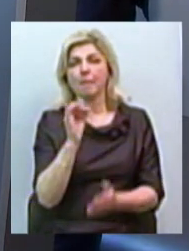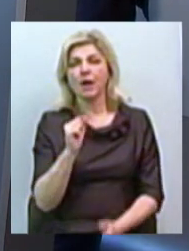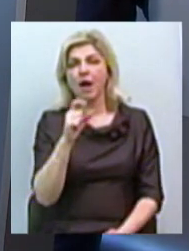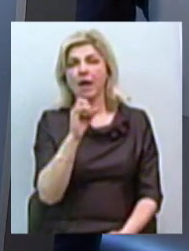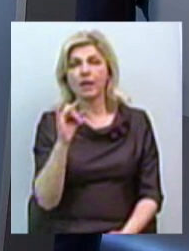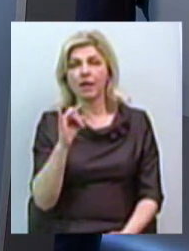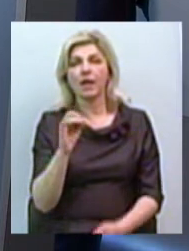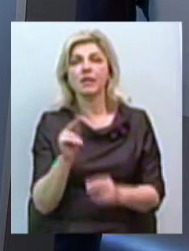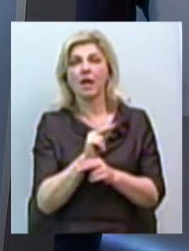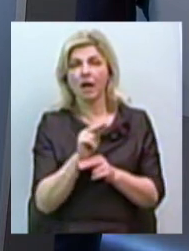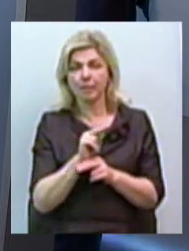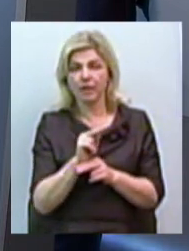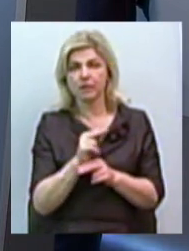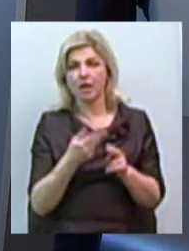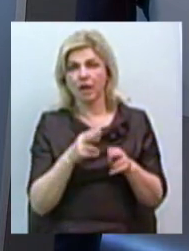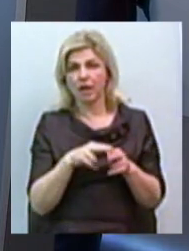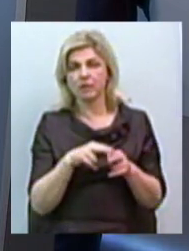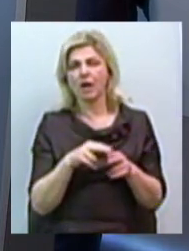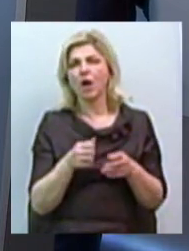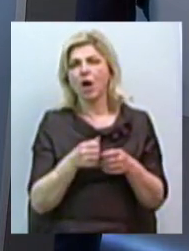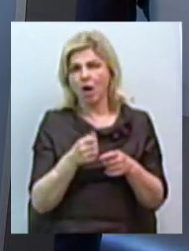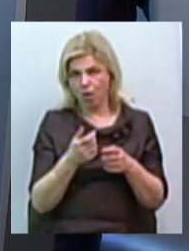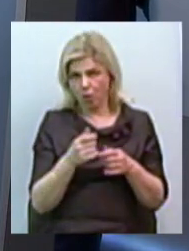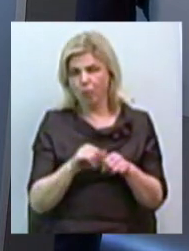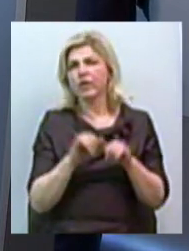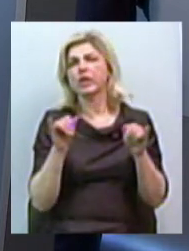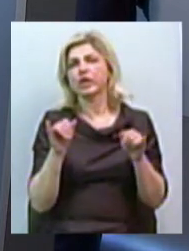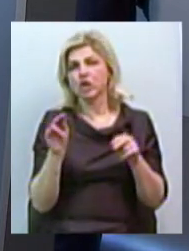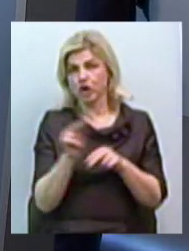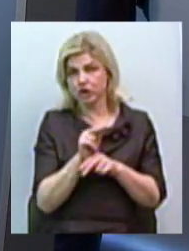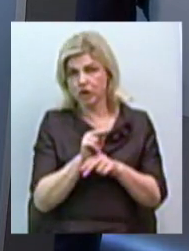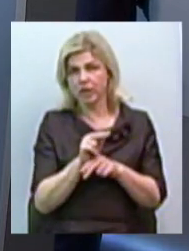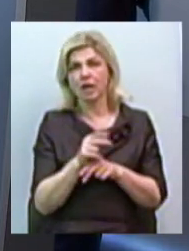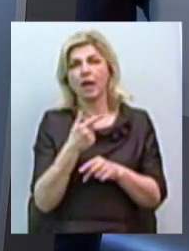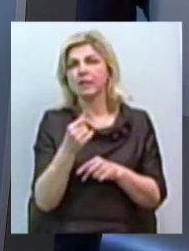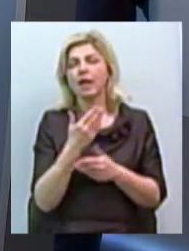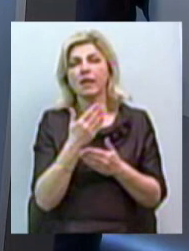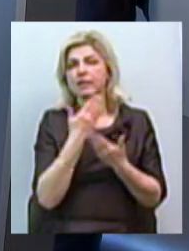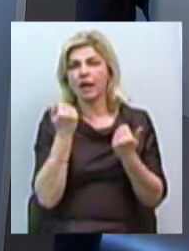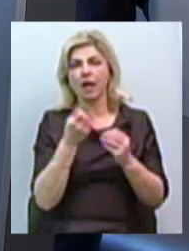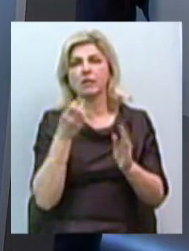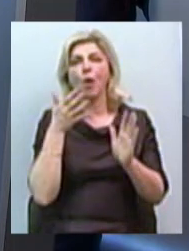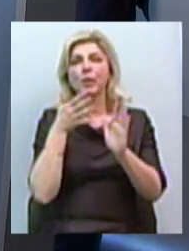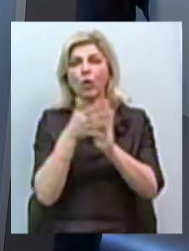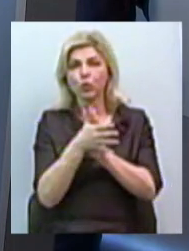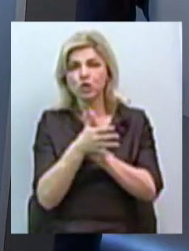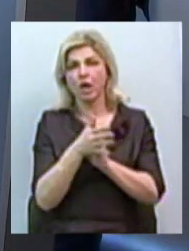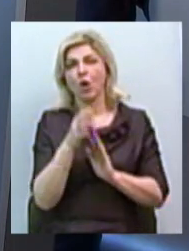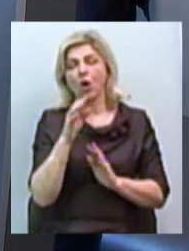– это гамма-терапевтическое лечение радиологическое, при котором не происходит облучение с расстояния, а